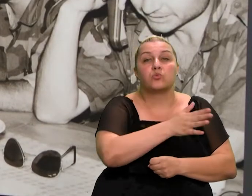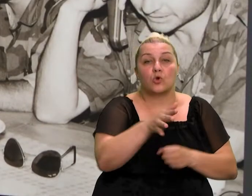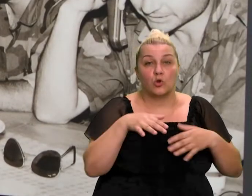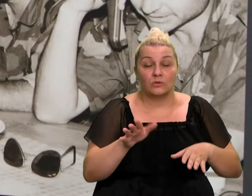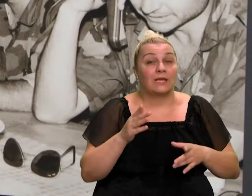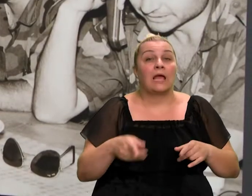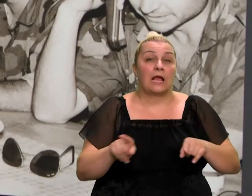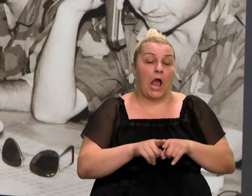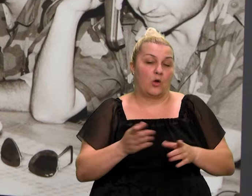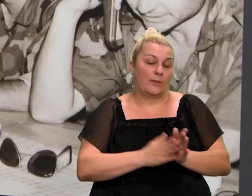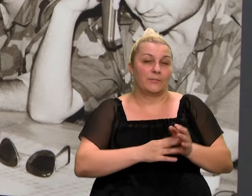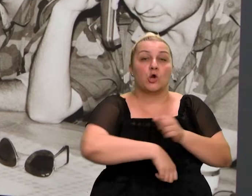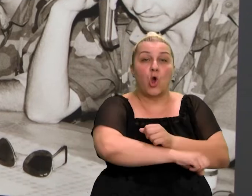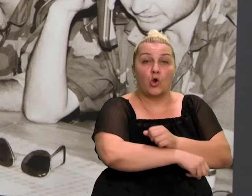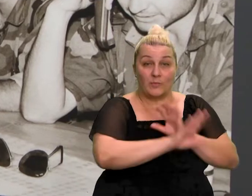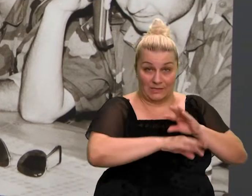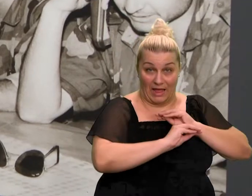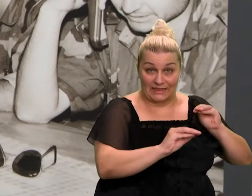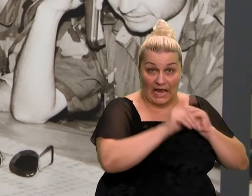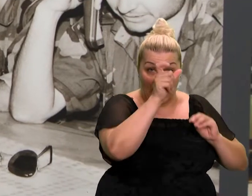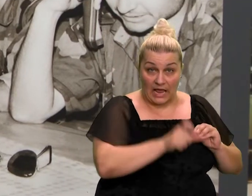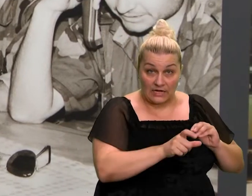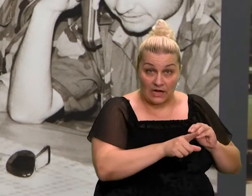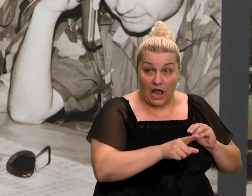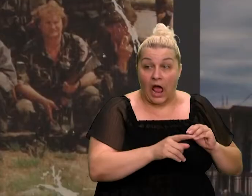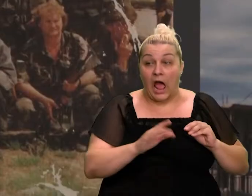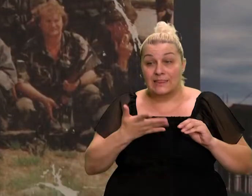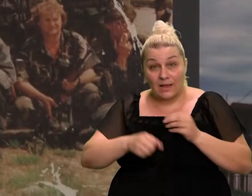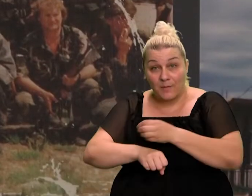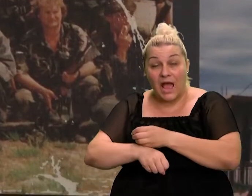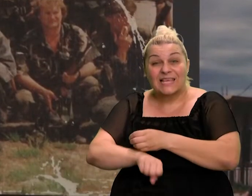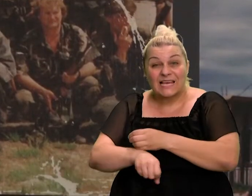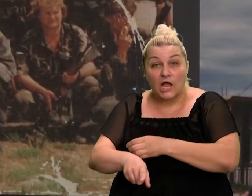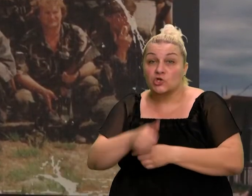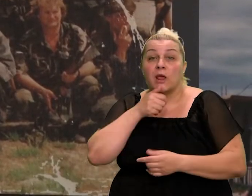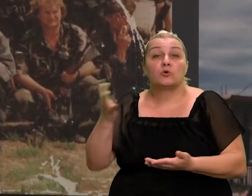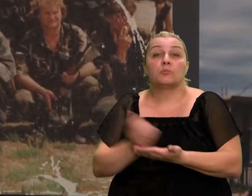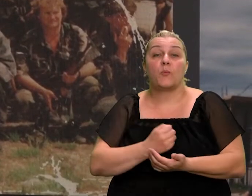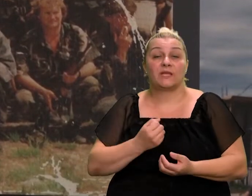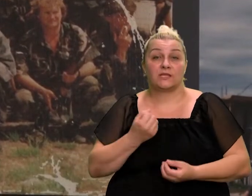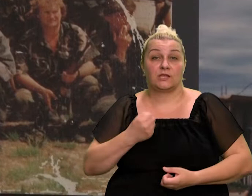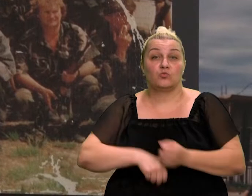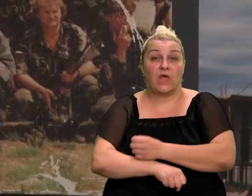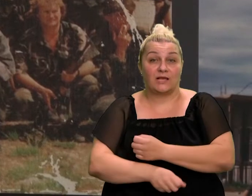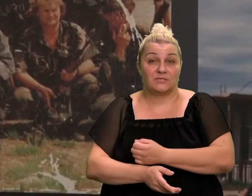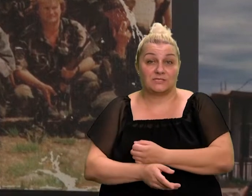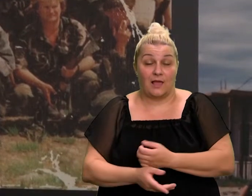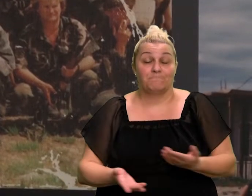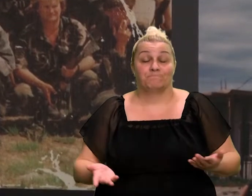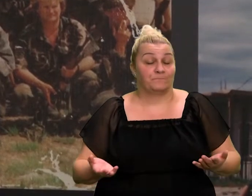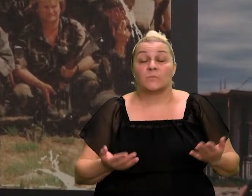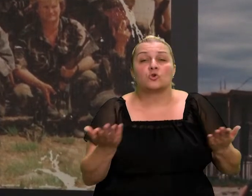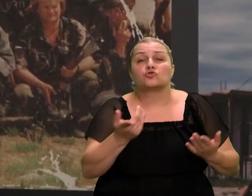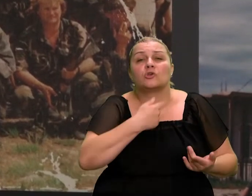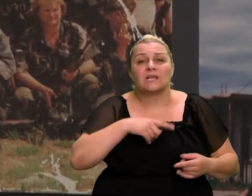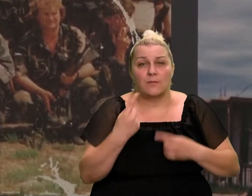nogometu, imate trenera, ali bez igrača ne možete dao tu tako se. nije obratno. Tako je, jer šta je se nama desilo, mi smo